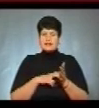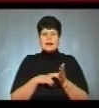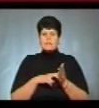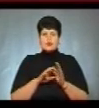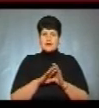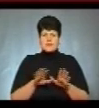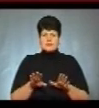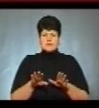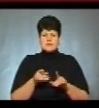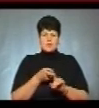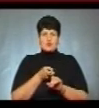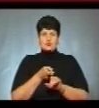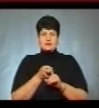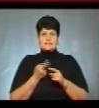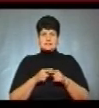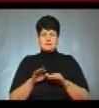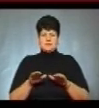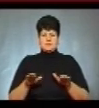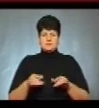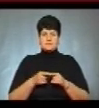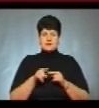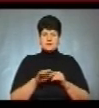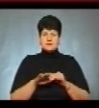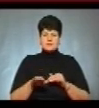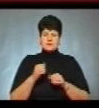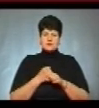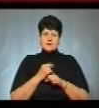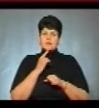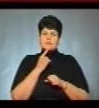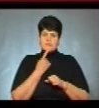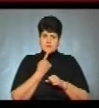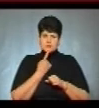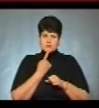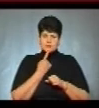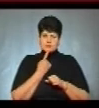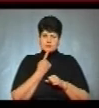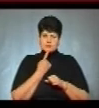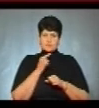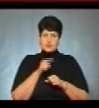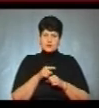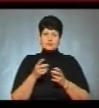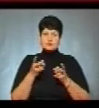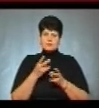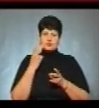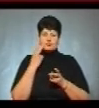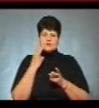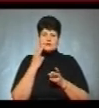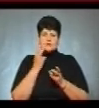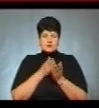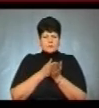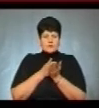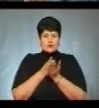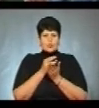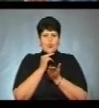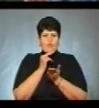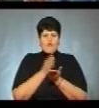контакту з цими дітьми. З такими дітками працювати важко, оскільки їх потрібно постійно засереджувати їхню